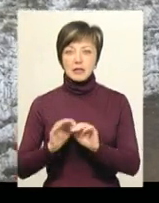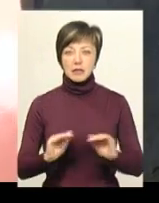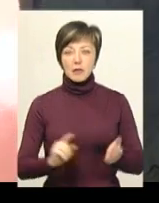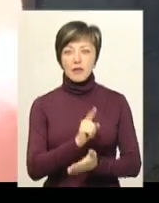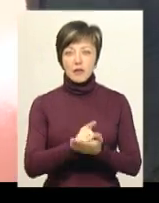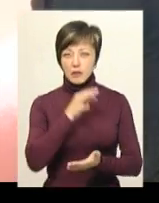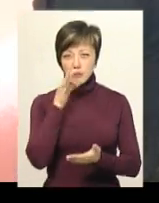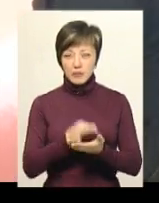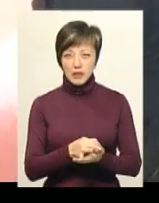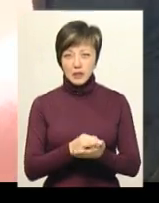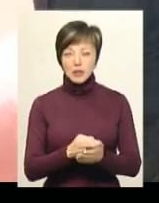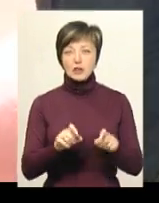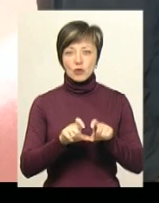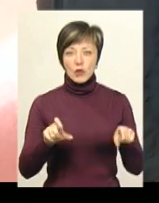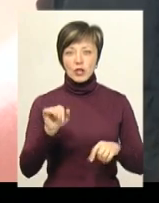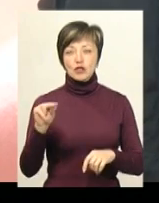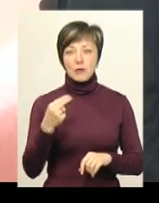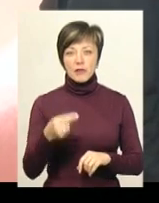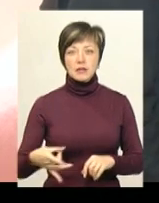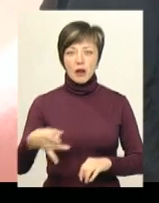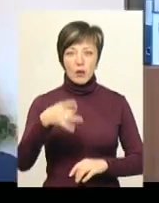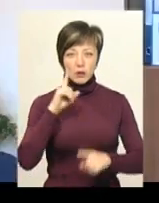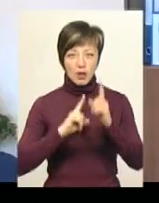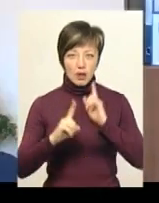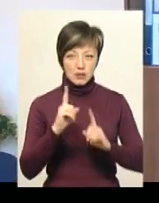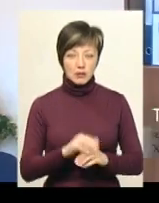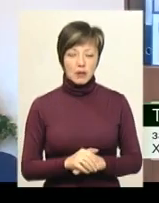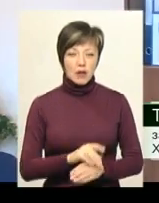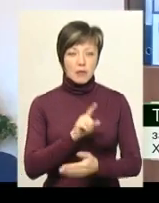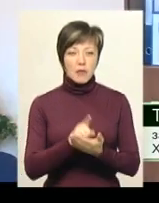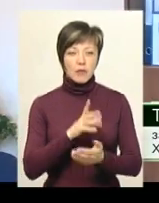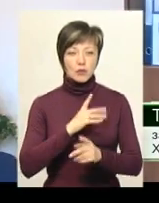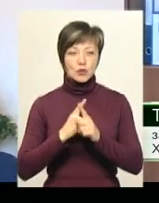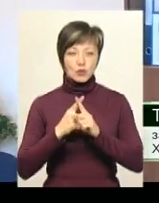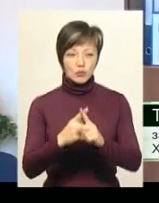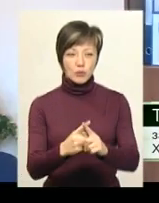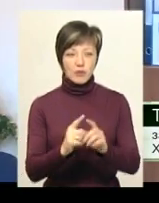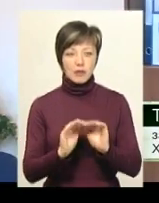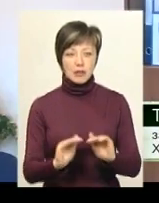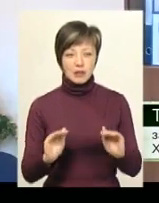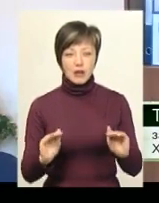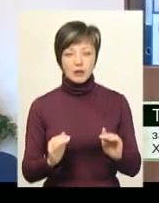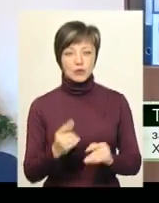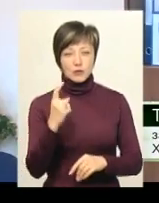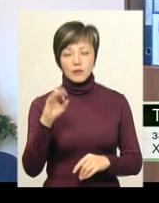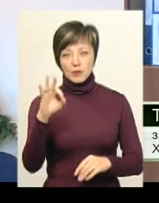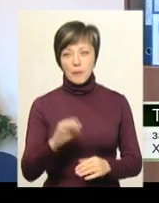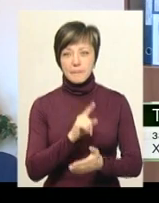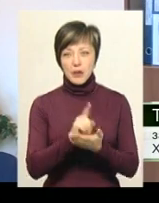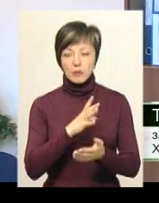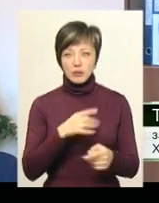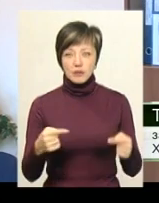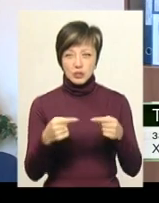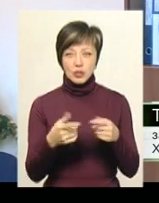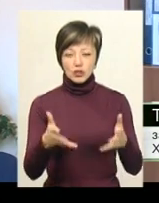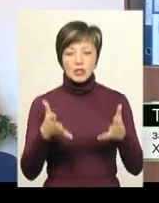повинні відповідати Закупнянська школа та Чемиревецька районна рада. Має бути супровід однозначно дітей, має бути визначений